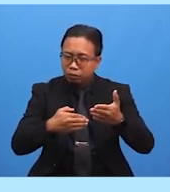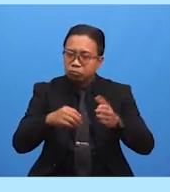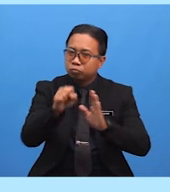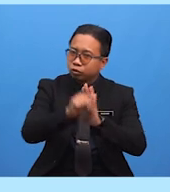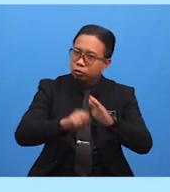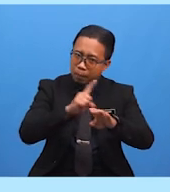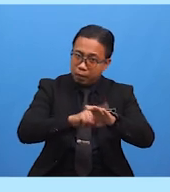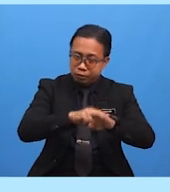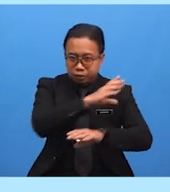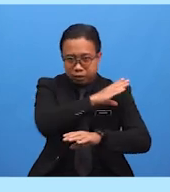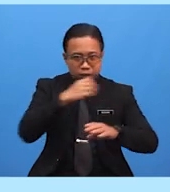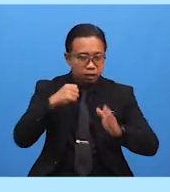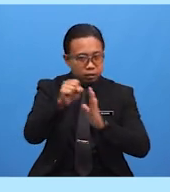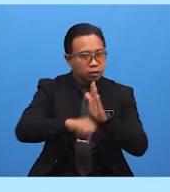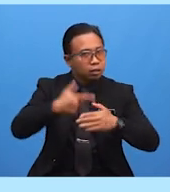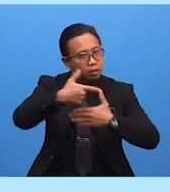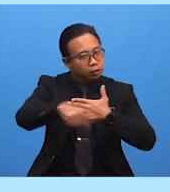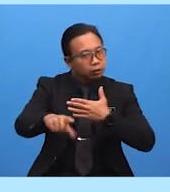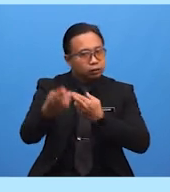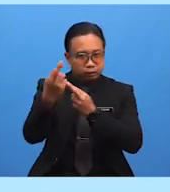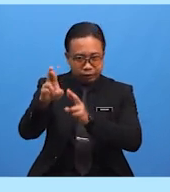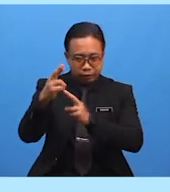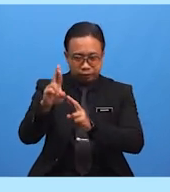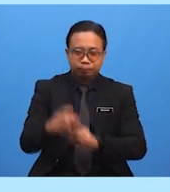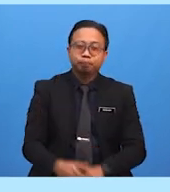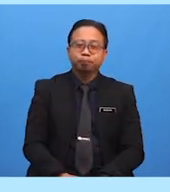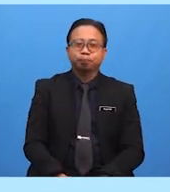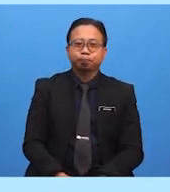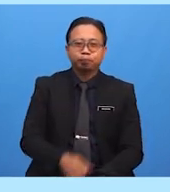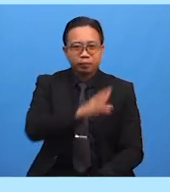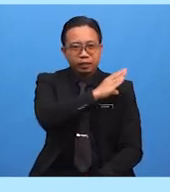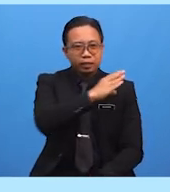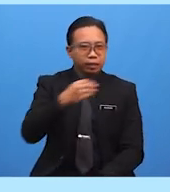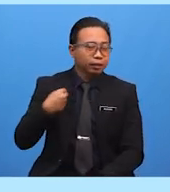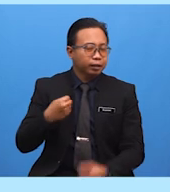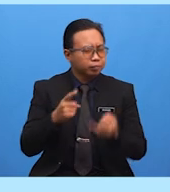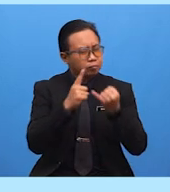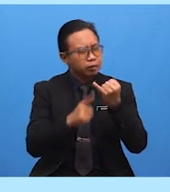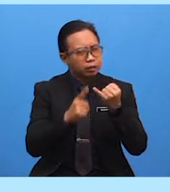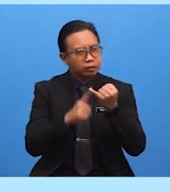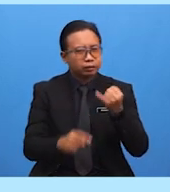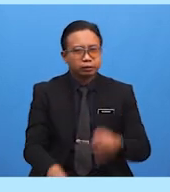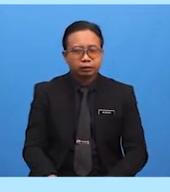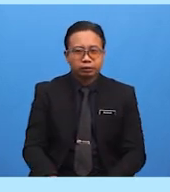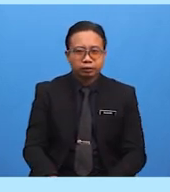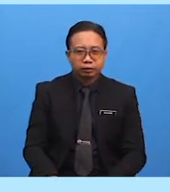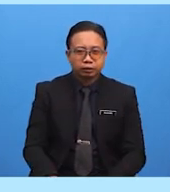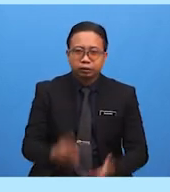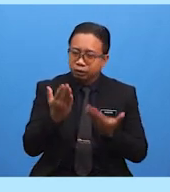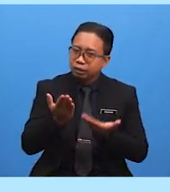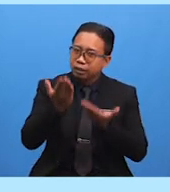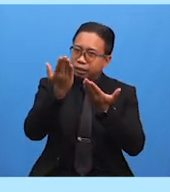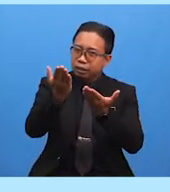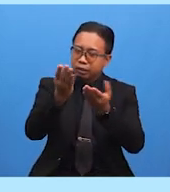semasa dan selepas Rehlah Dan yang terakhir, mencadangkan